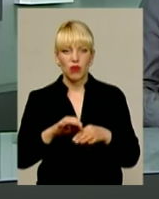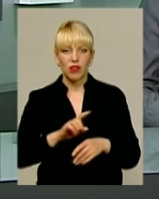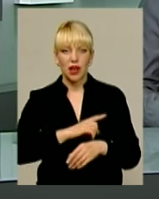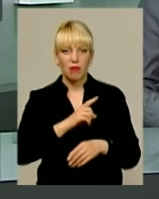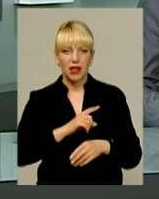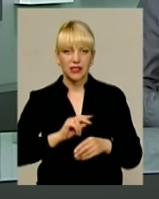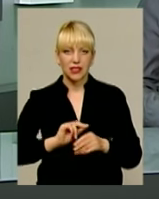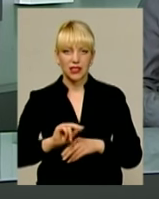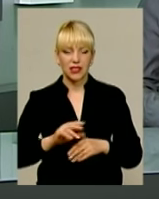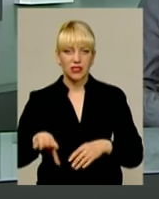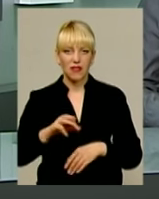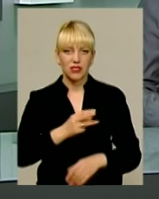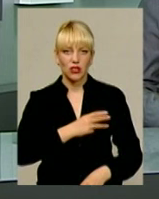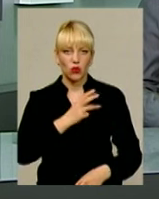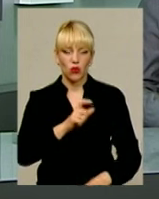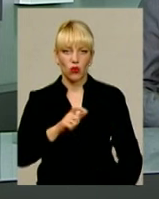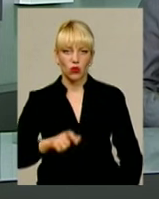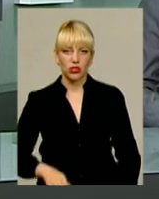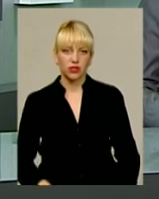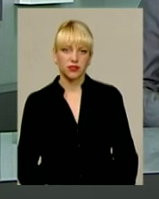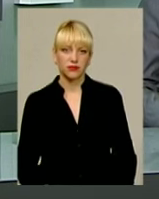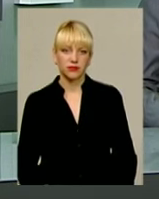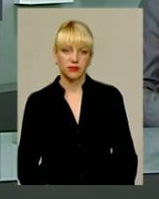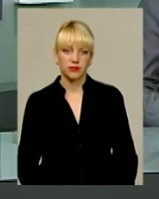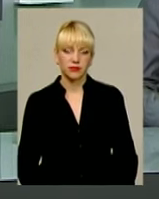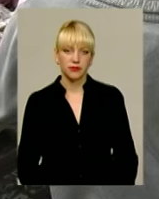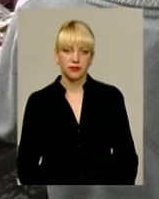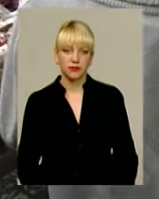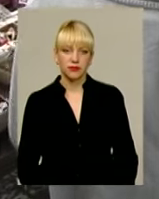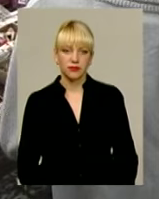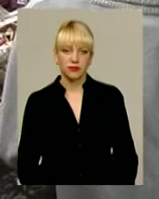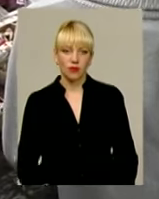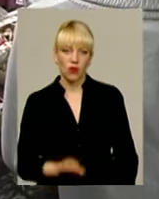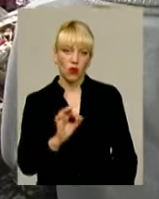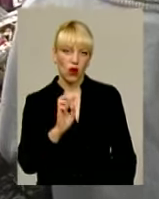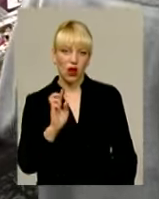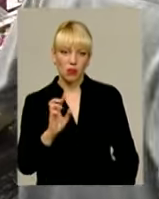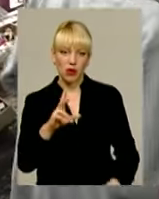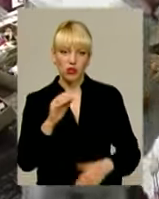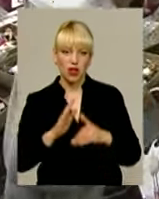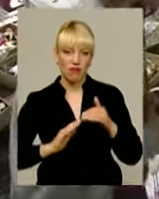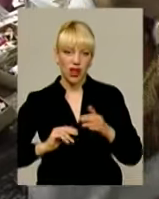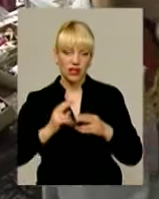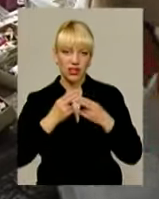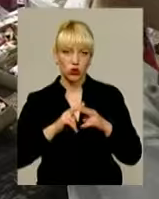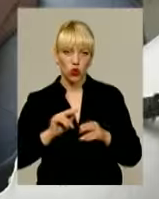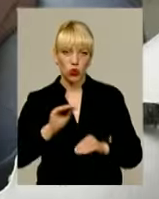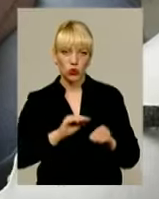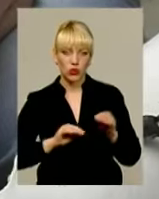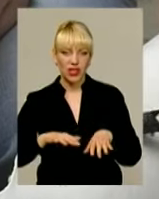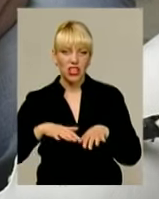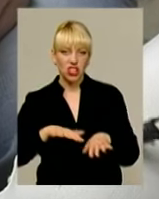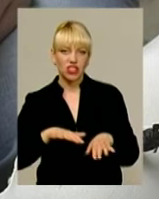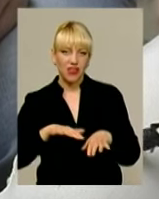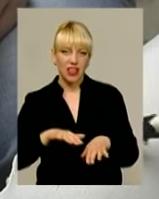візідувачів, як для дітей, так і для дорослих. Ольга Балюк – за фахом технолог-конструктор швейно